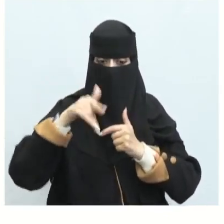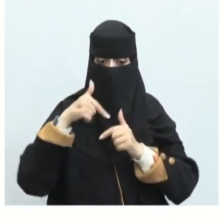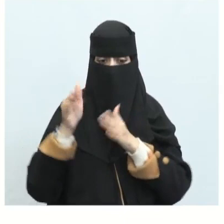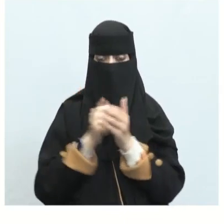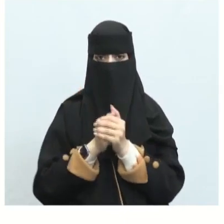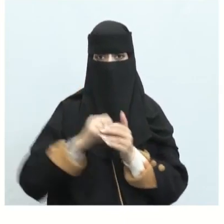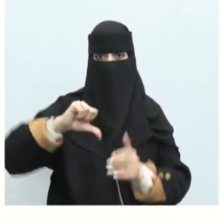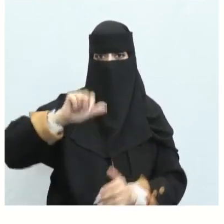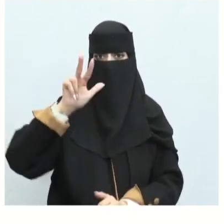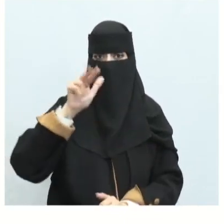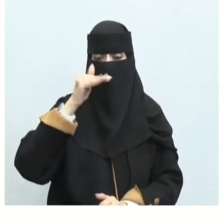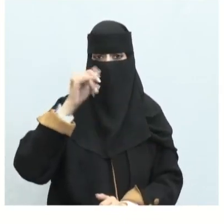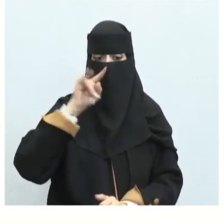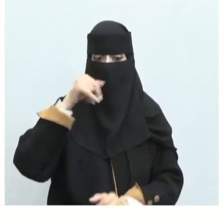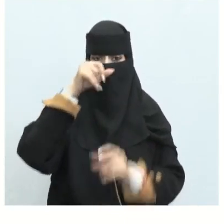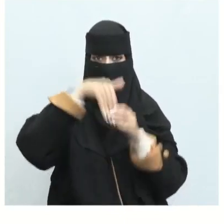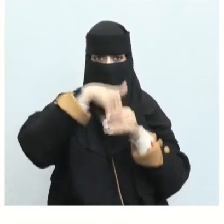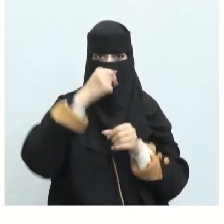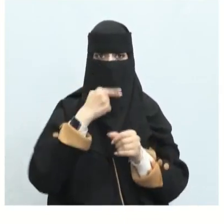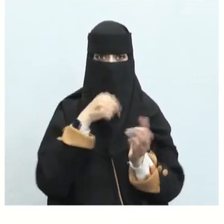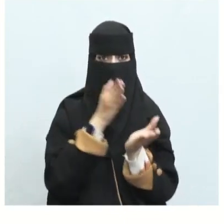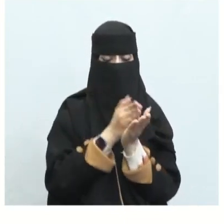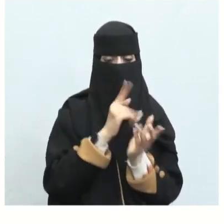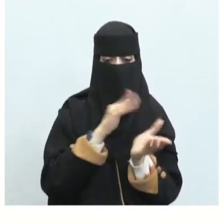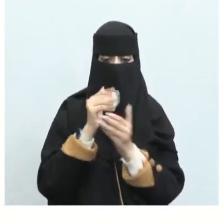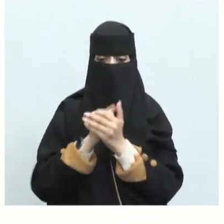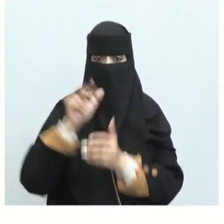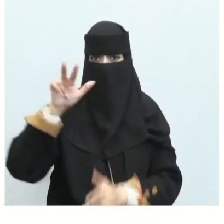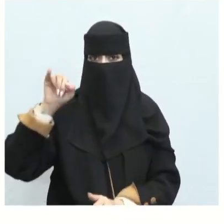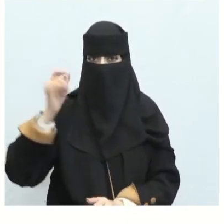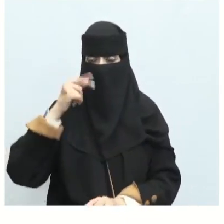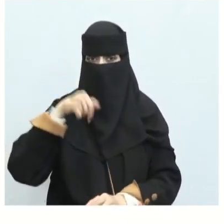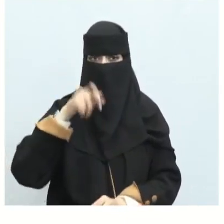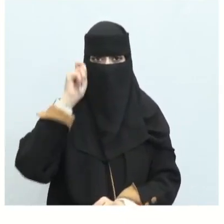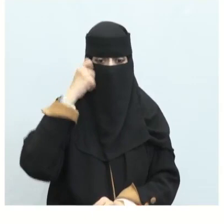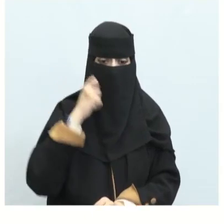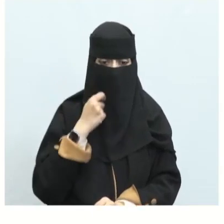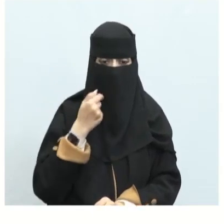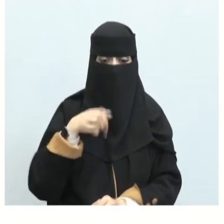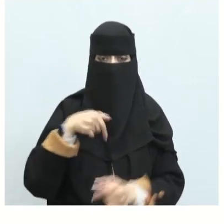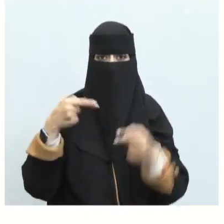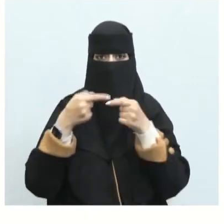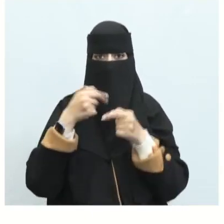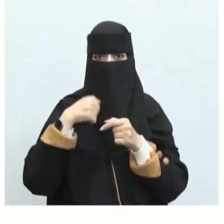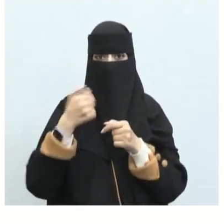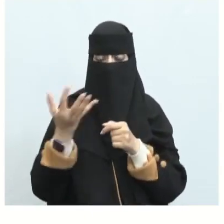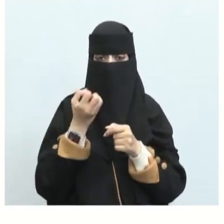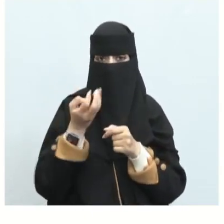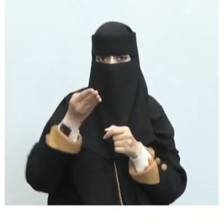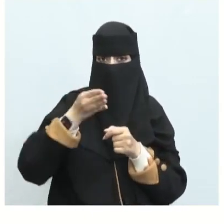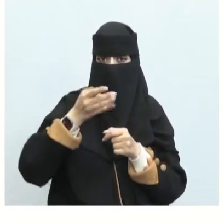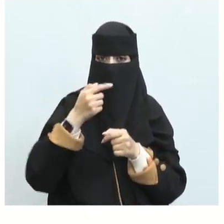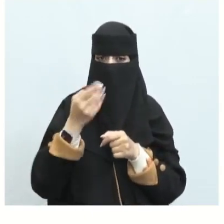أعراضنا في قوته والخلائق الطباع والمعايش أيضا المرملات كما قلنا النساء التي طال احتياجهن